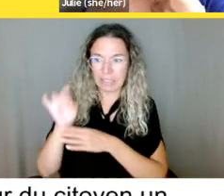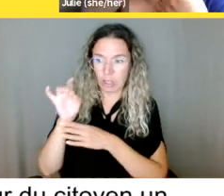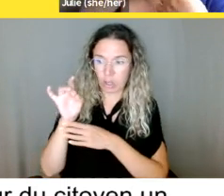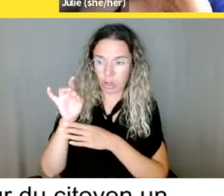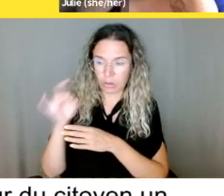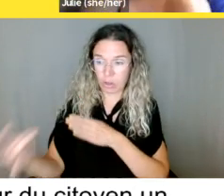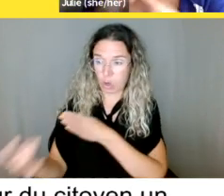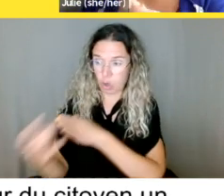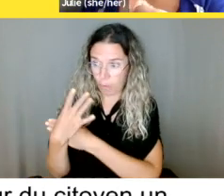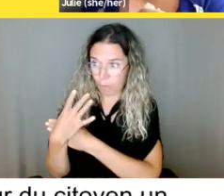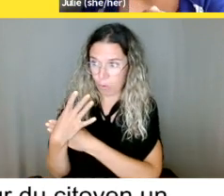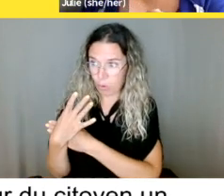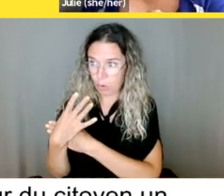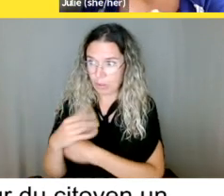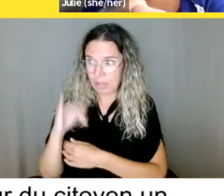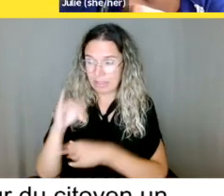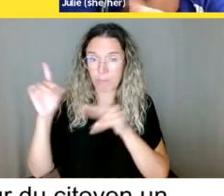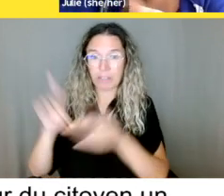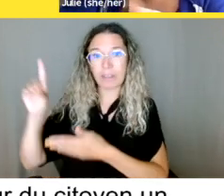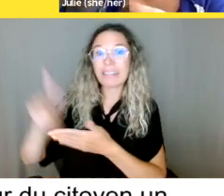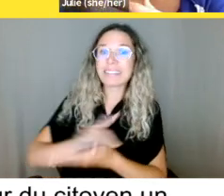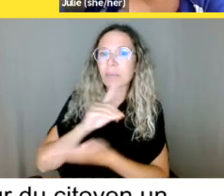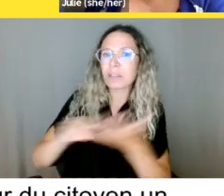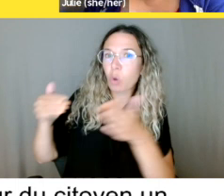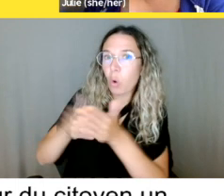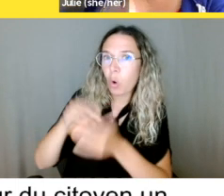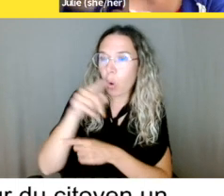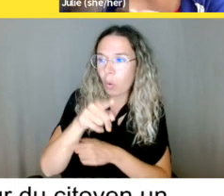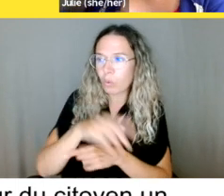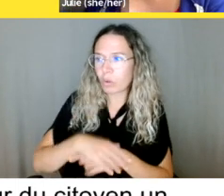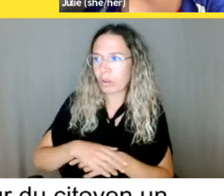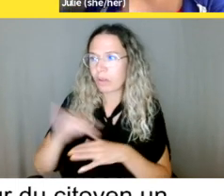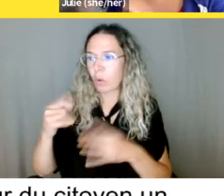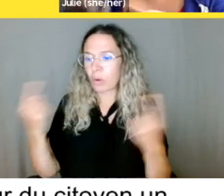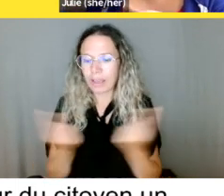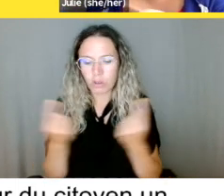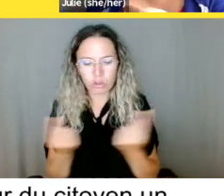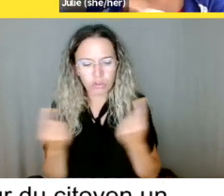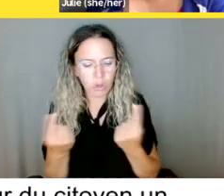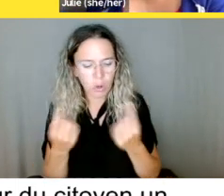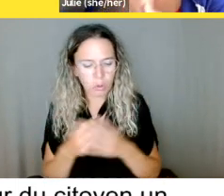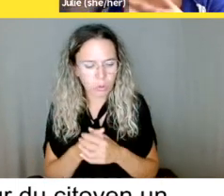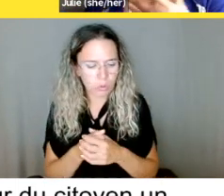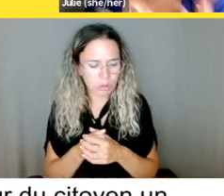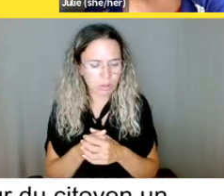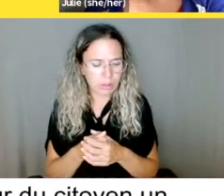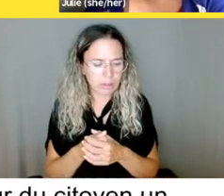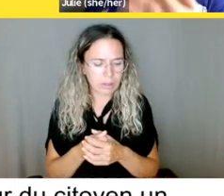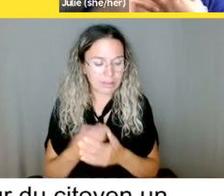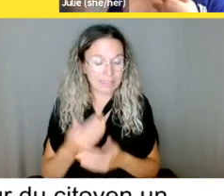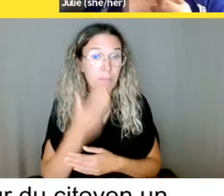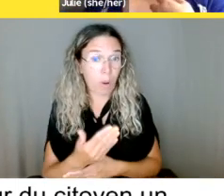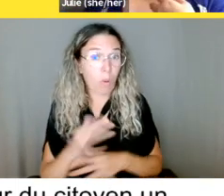est très bon à faire, si vous vous en rappelez, c'est de commencer à enregistrer l'interaction.